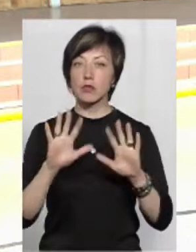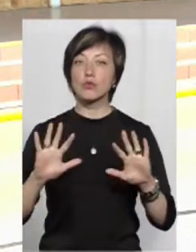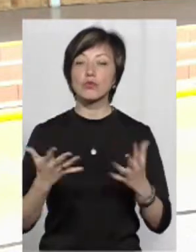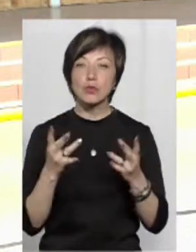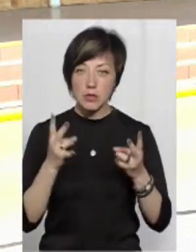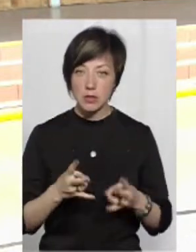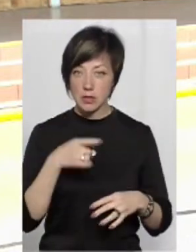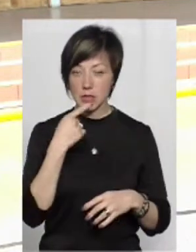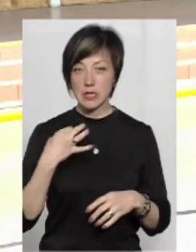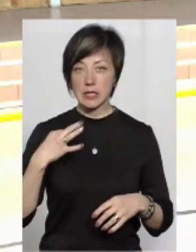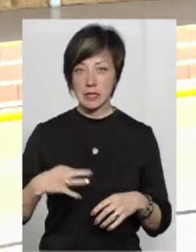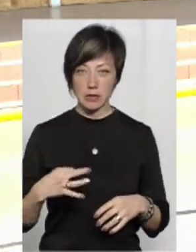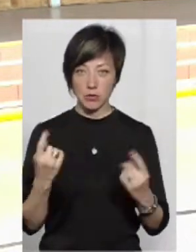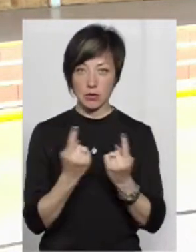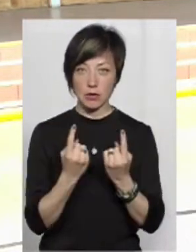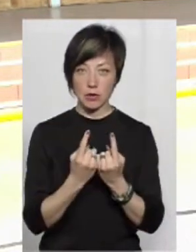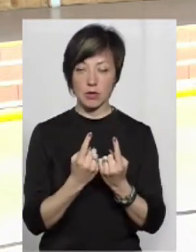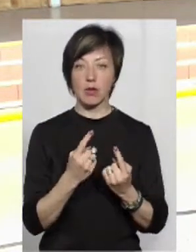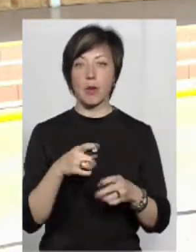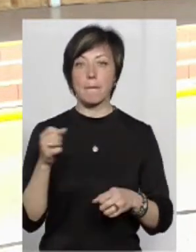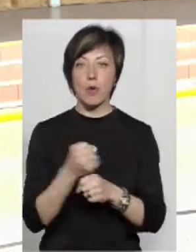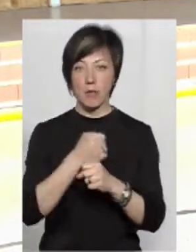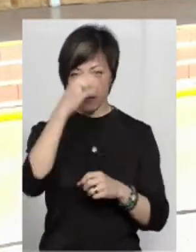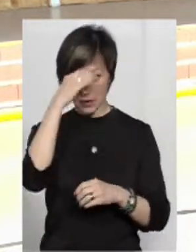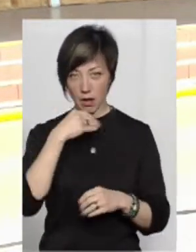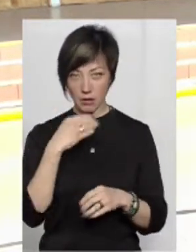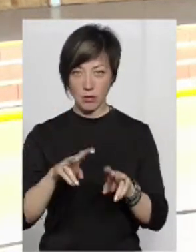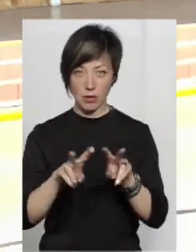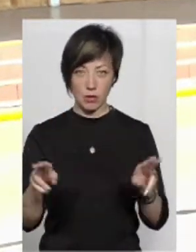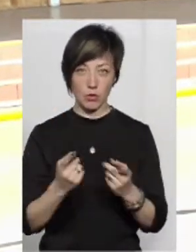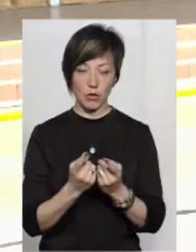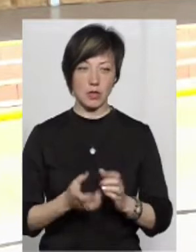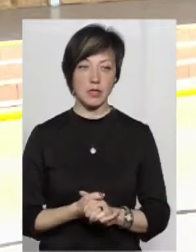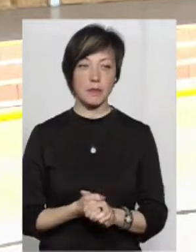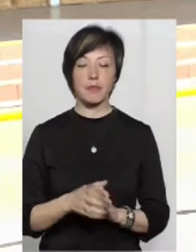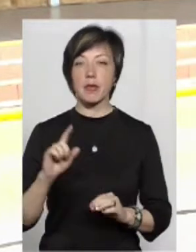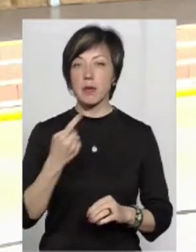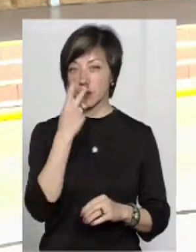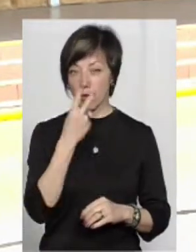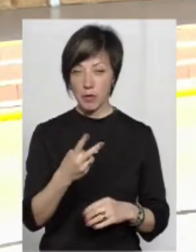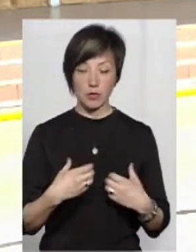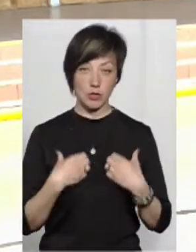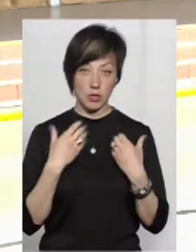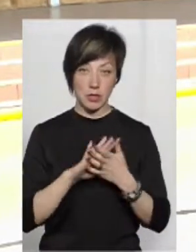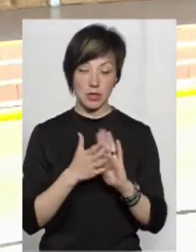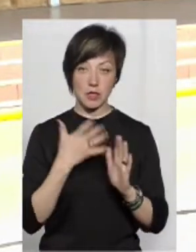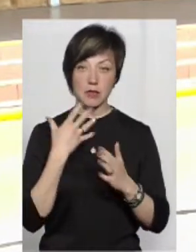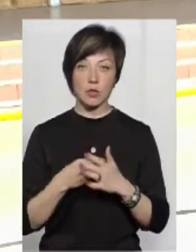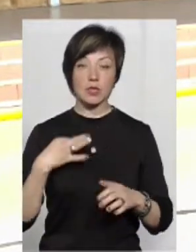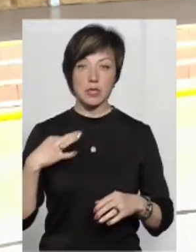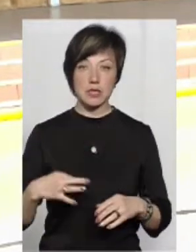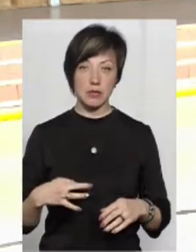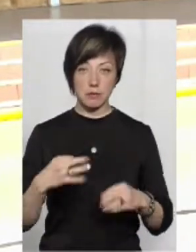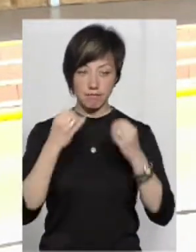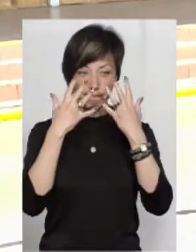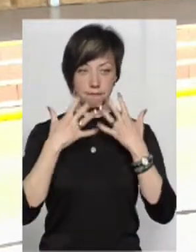сталося. Сказала, що сина його однокласника Мілада побив тато їхнього однокласника. Перше, що я побачила, жахливий стан свого сина. Син